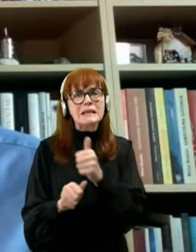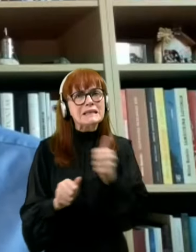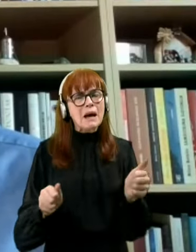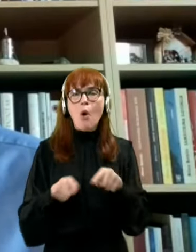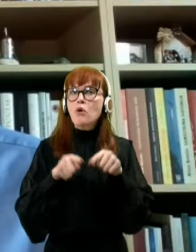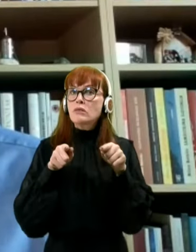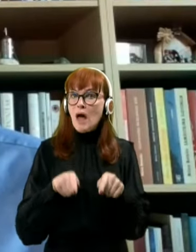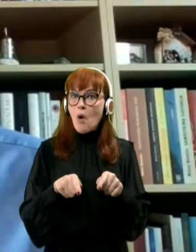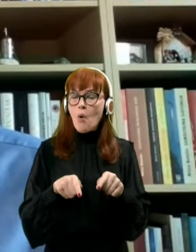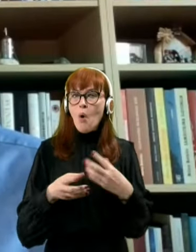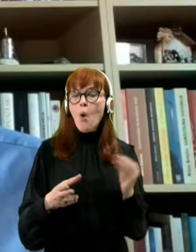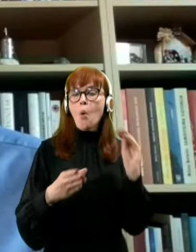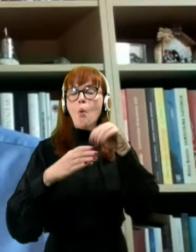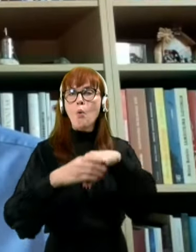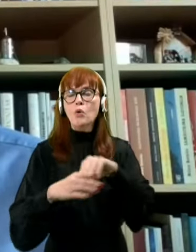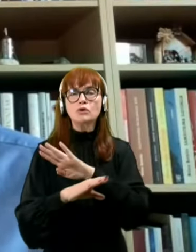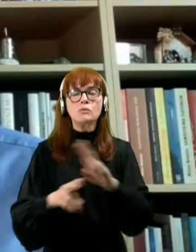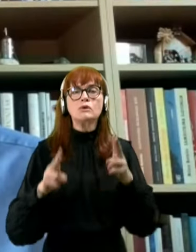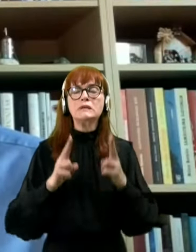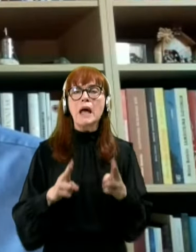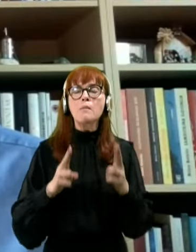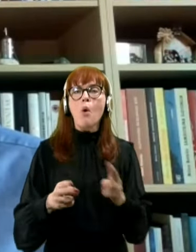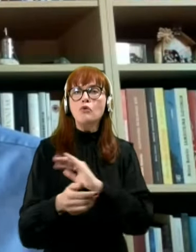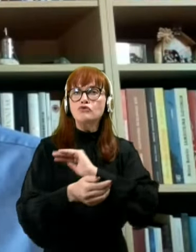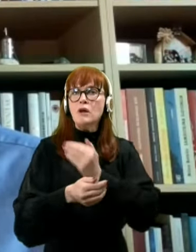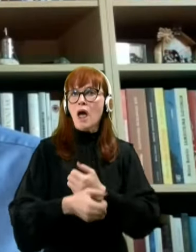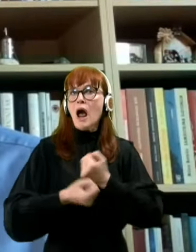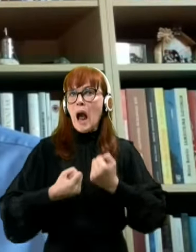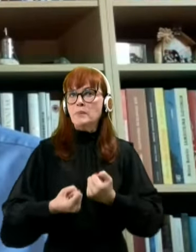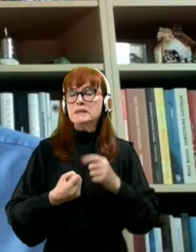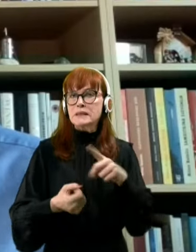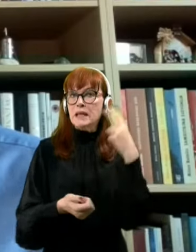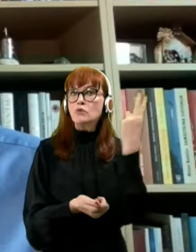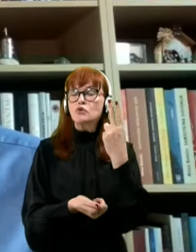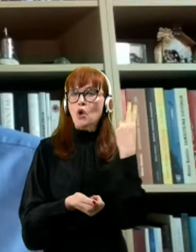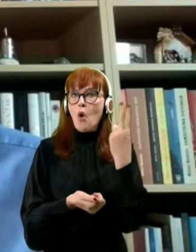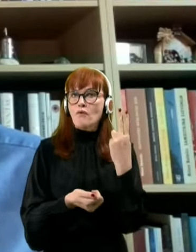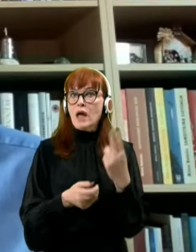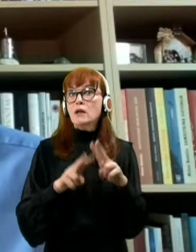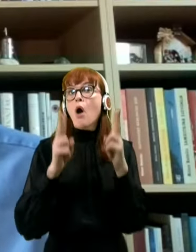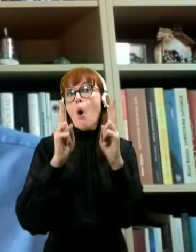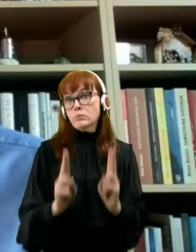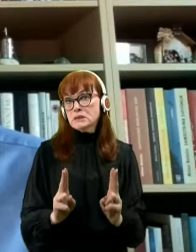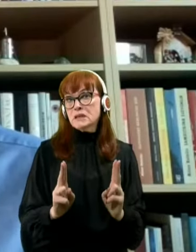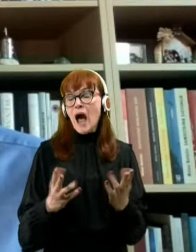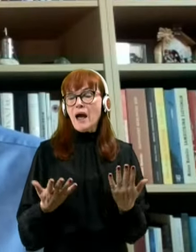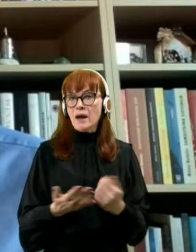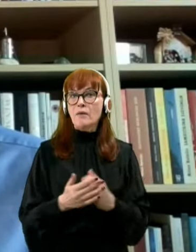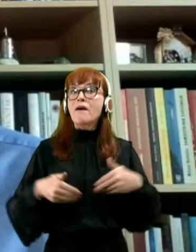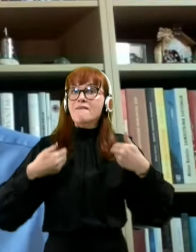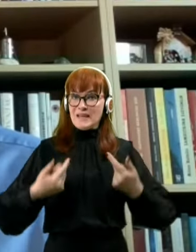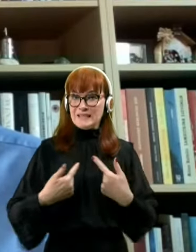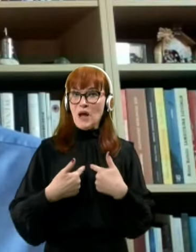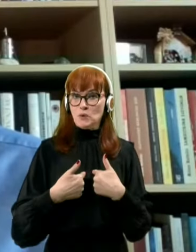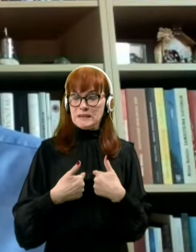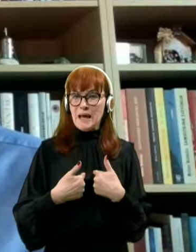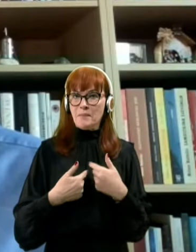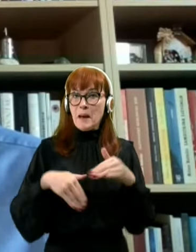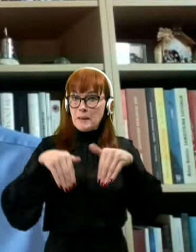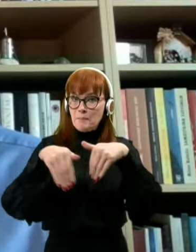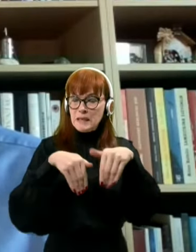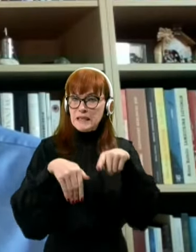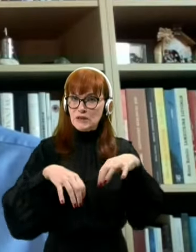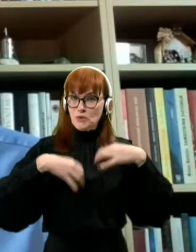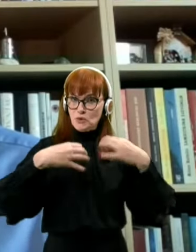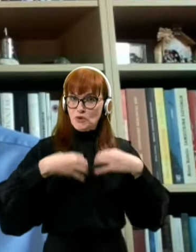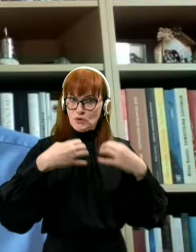da vključimo vse možne kapacitete, ki v Sloveniji obstajajo. Vesel sem, da na Ministrstvo